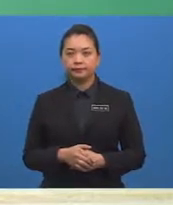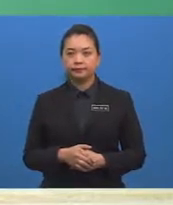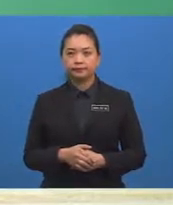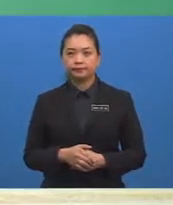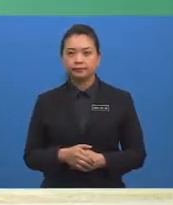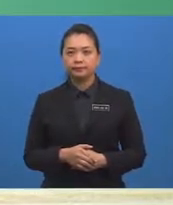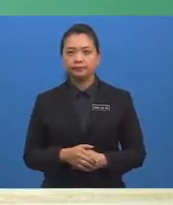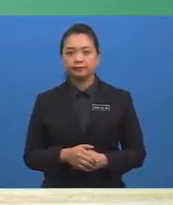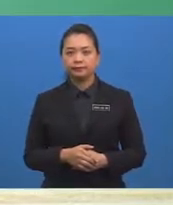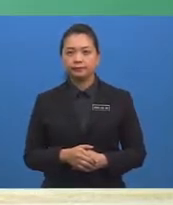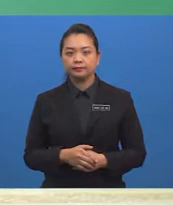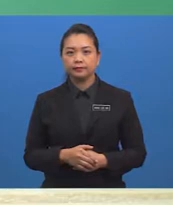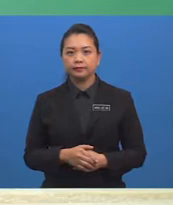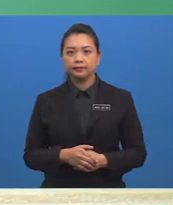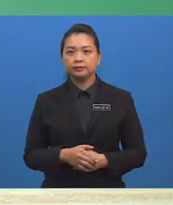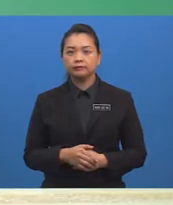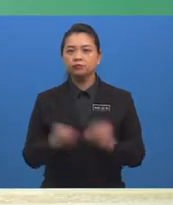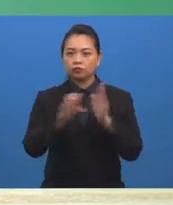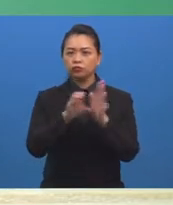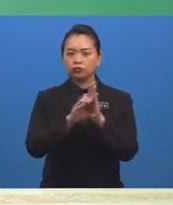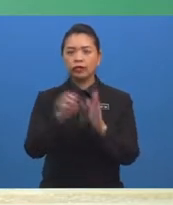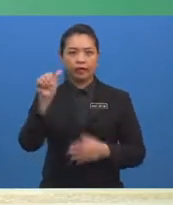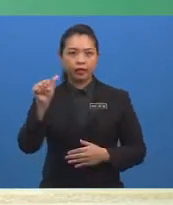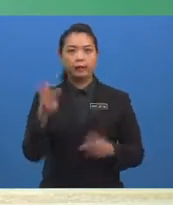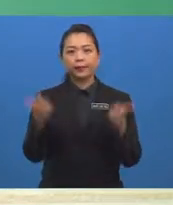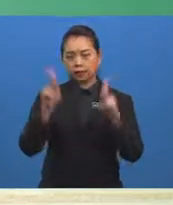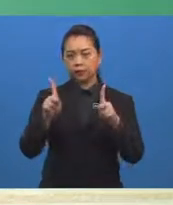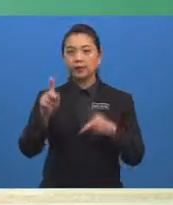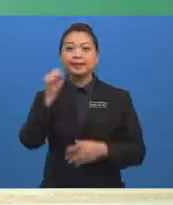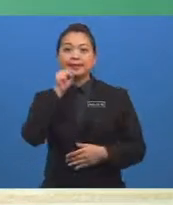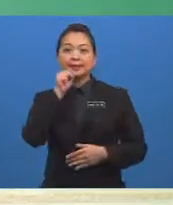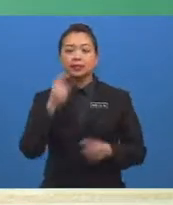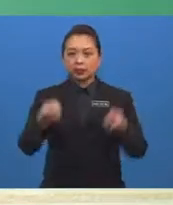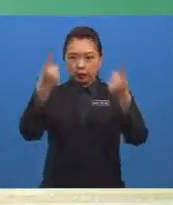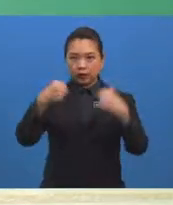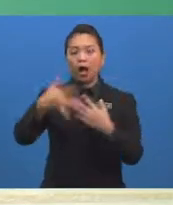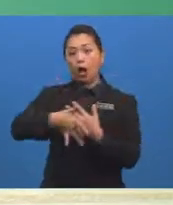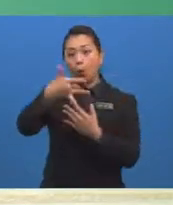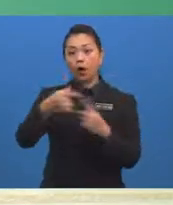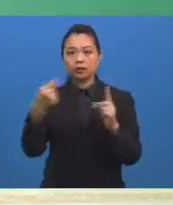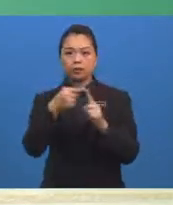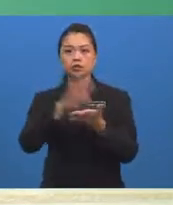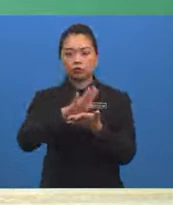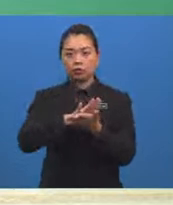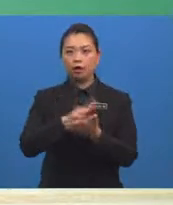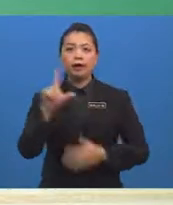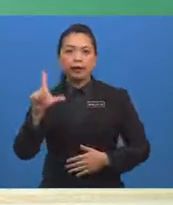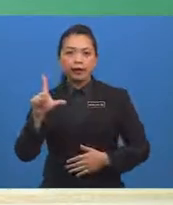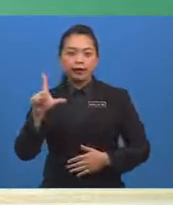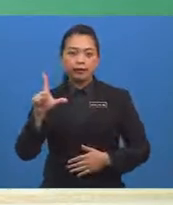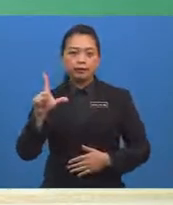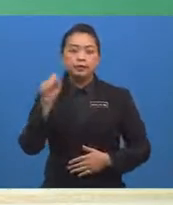ini Katakan A adalah peristiwa Siti hadir awal ke sekolah dan L adalah